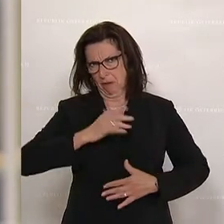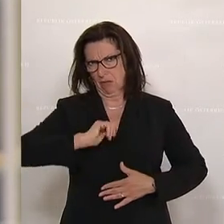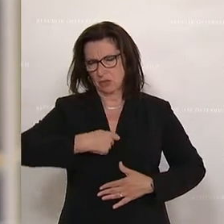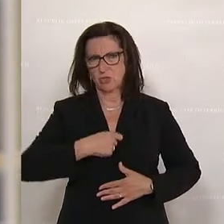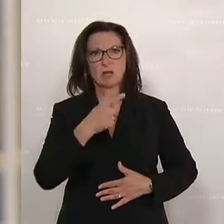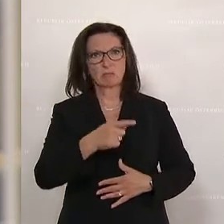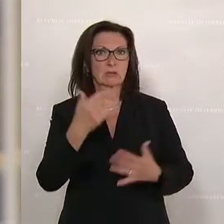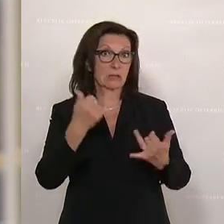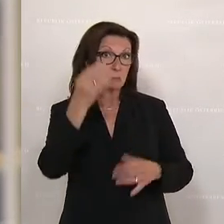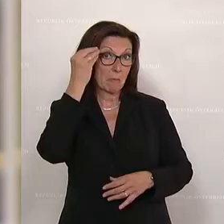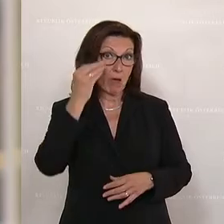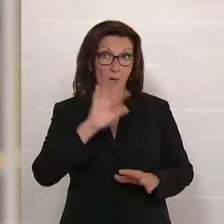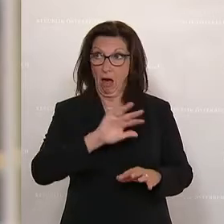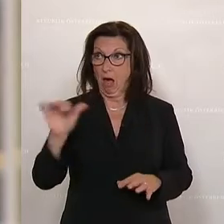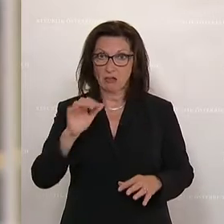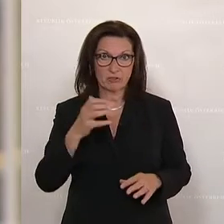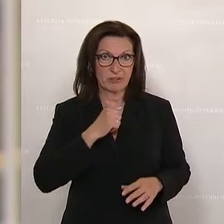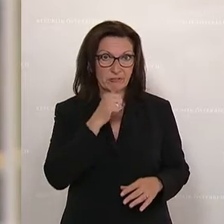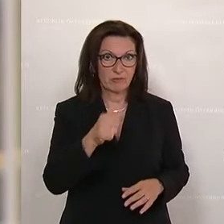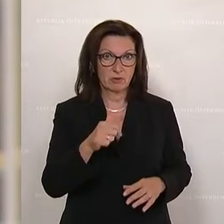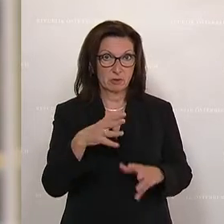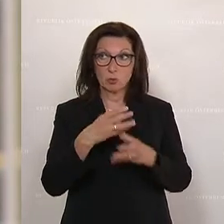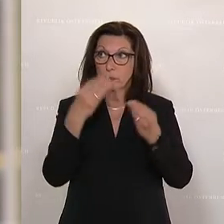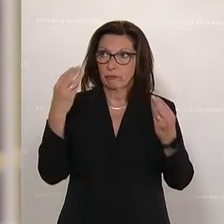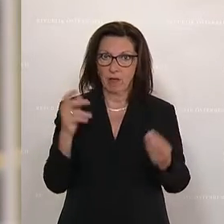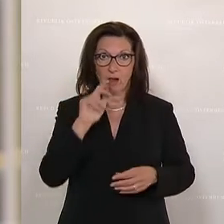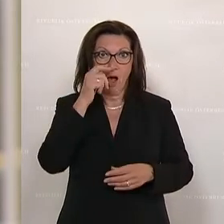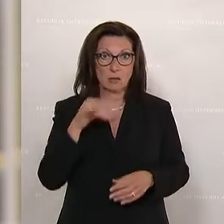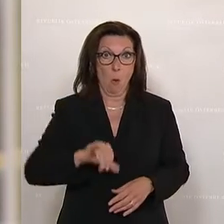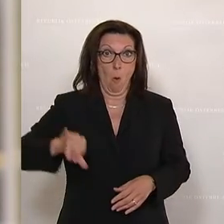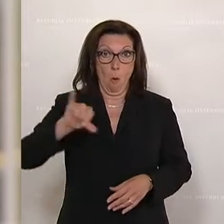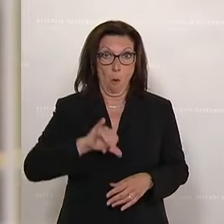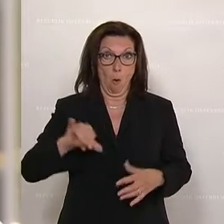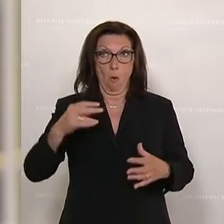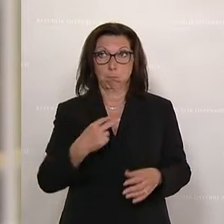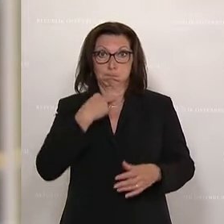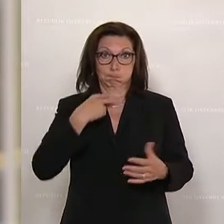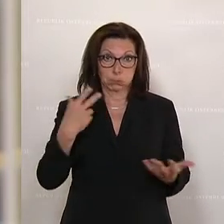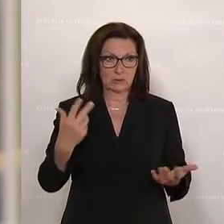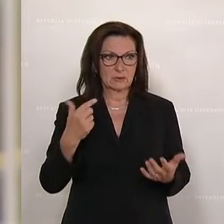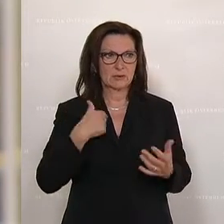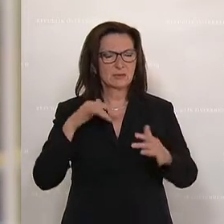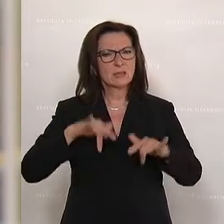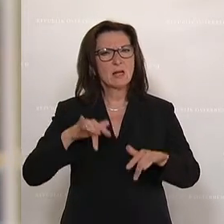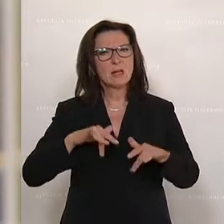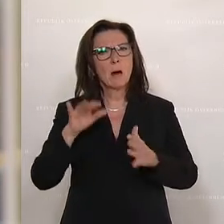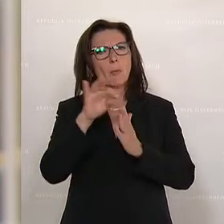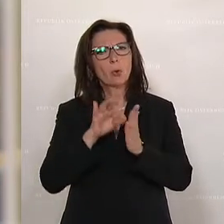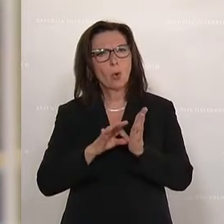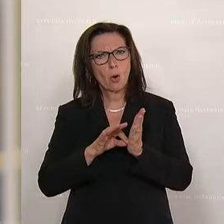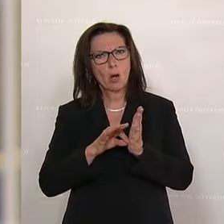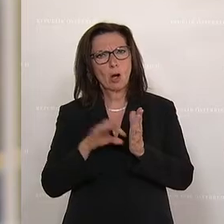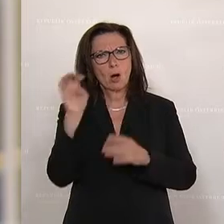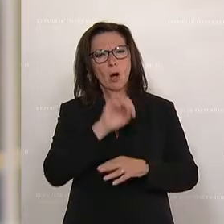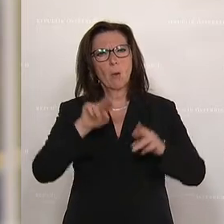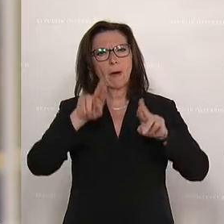dass sich das alles nicht ausgeht bei den Mengen, was Gas und Öl betrifft. Ich habe hier das Protokoll des Europäischen